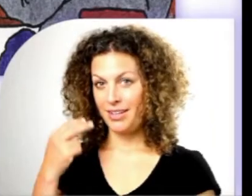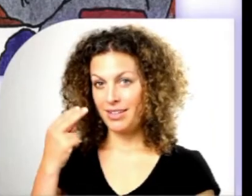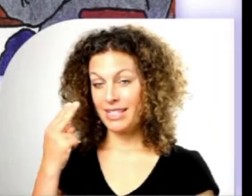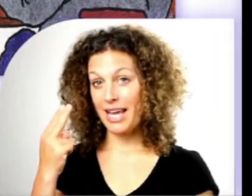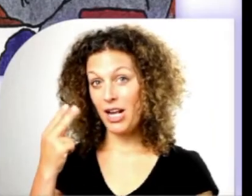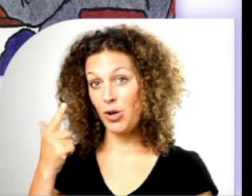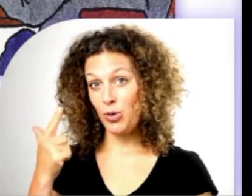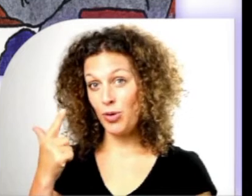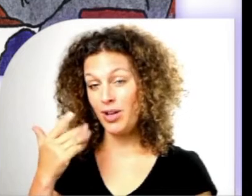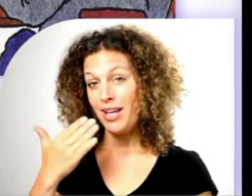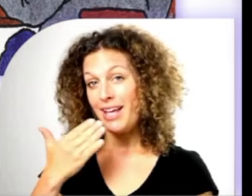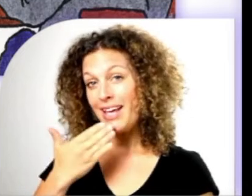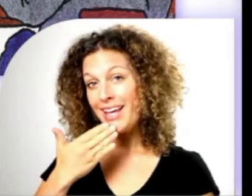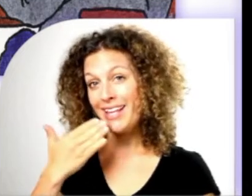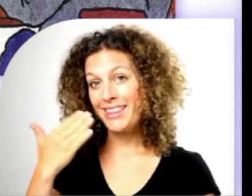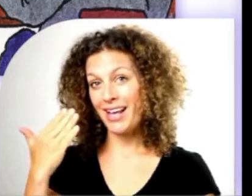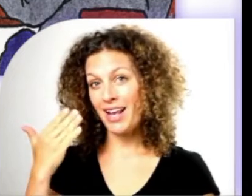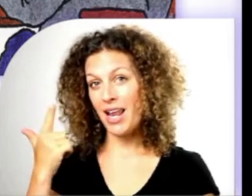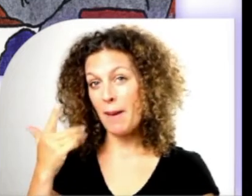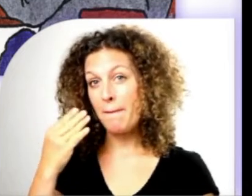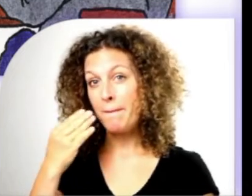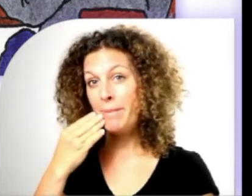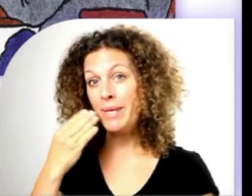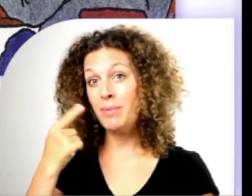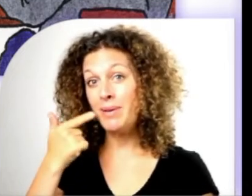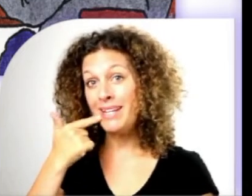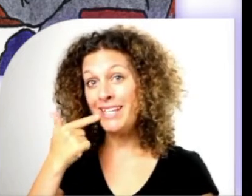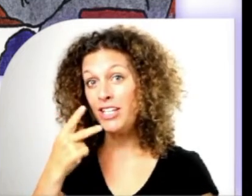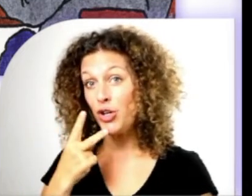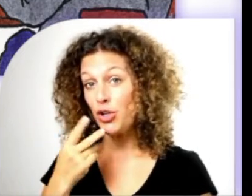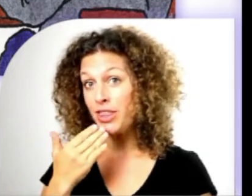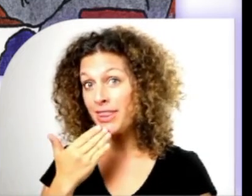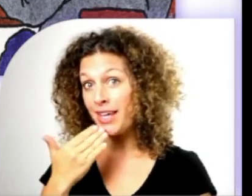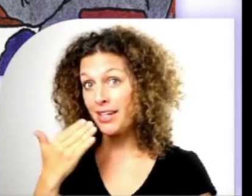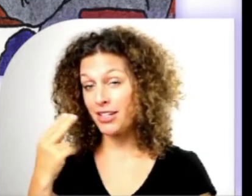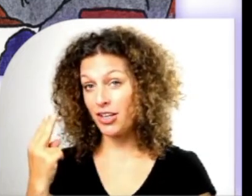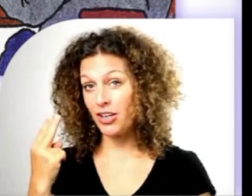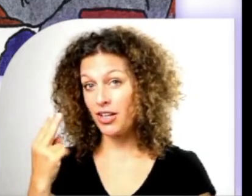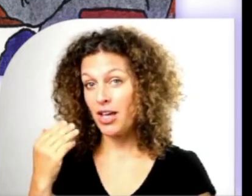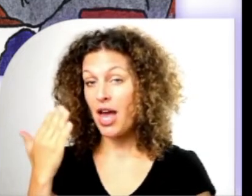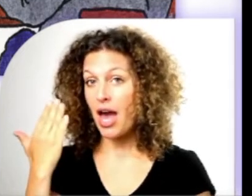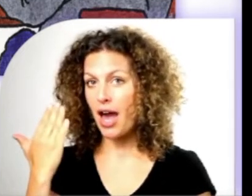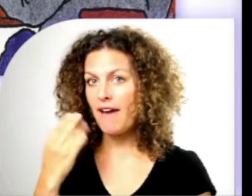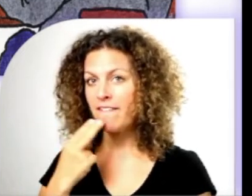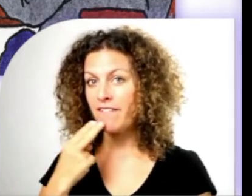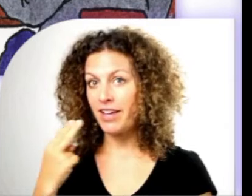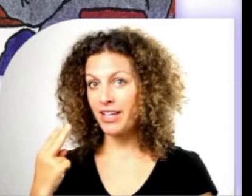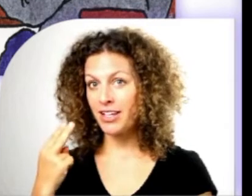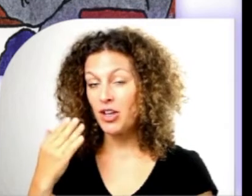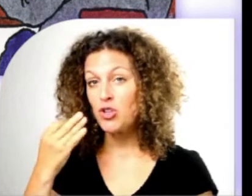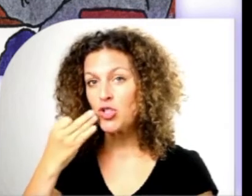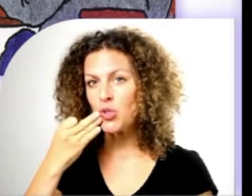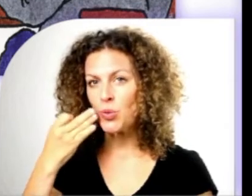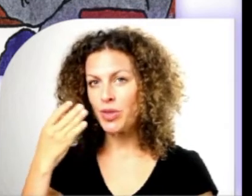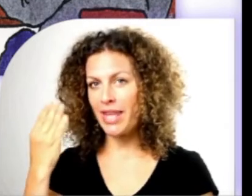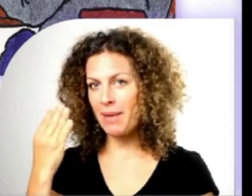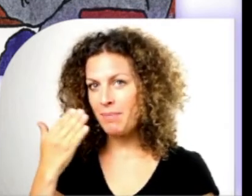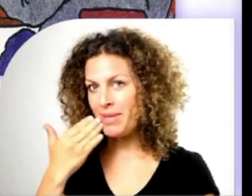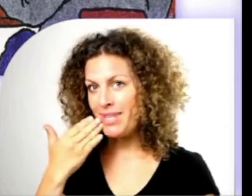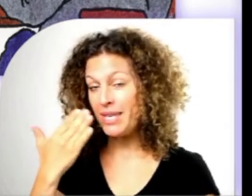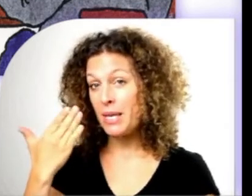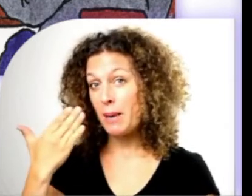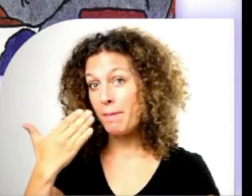Calot est à la bibliothèque avec son